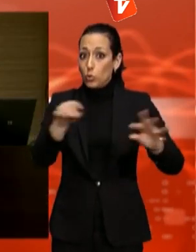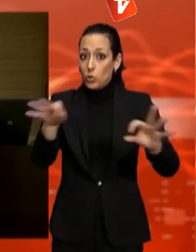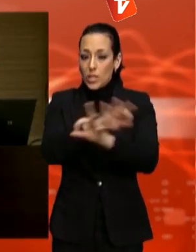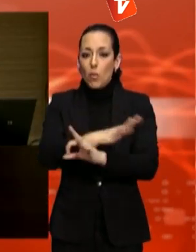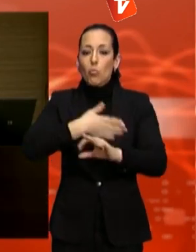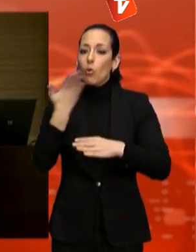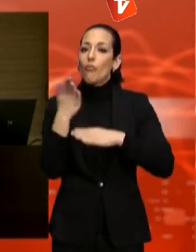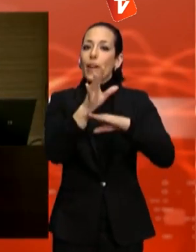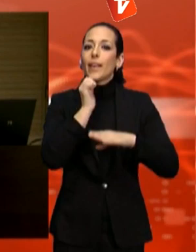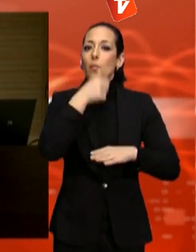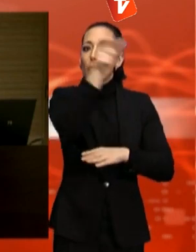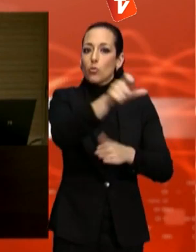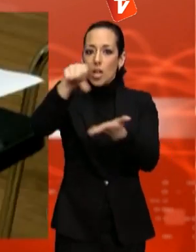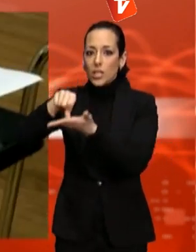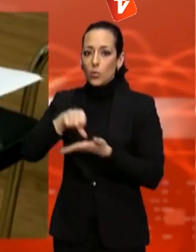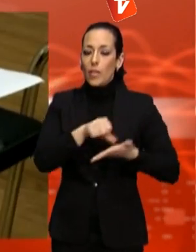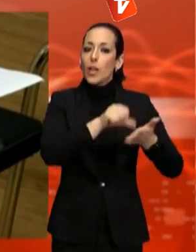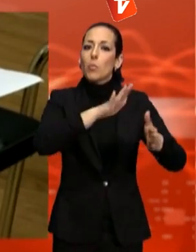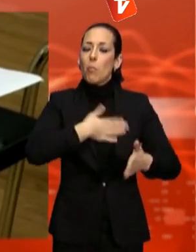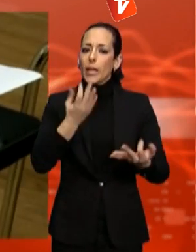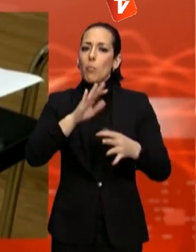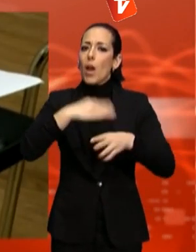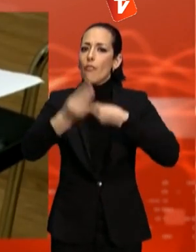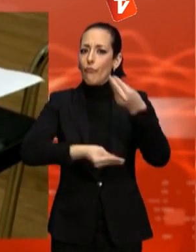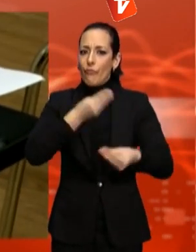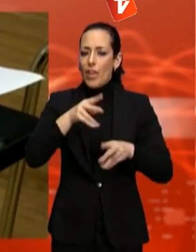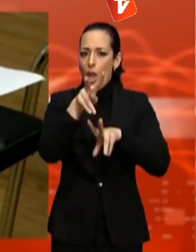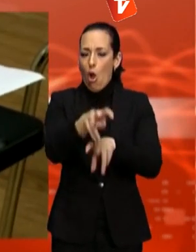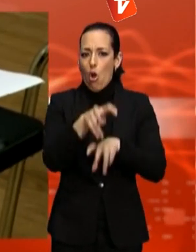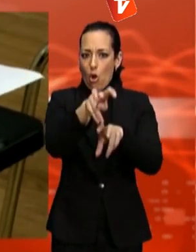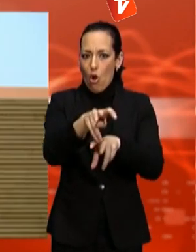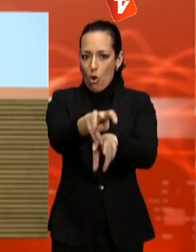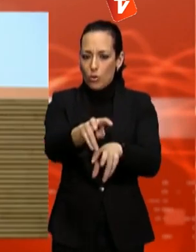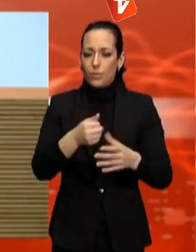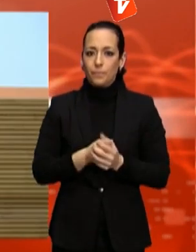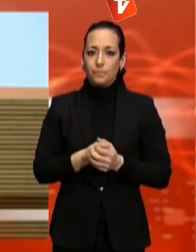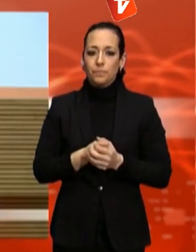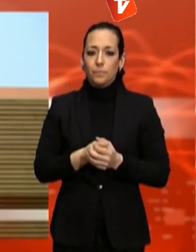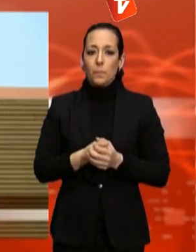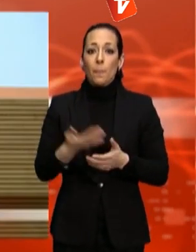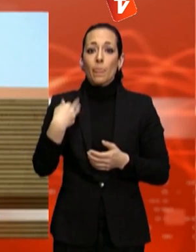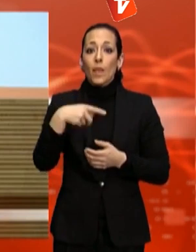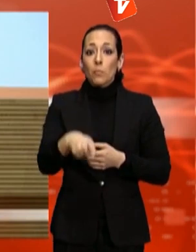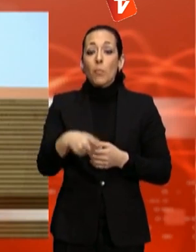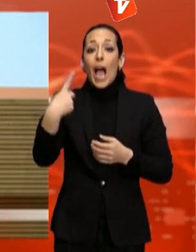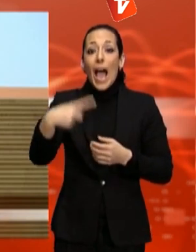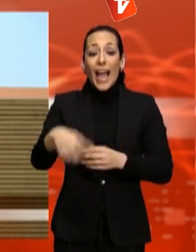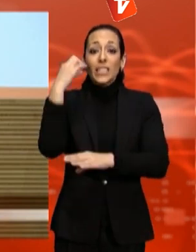aconseguir-ho han trobat una nova fórmula que s'anomena la cessió en custòdia urbana. La custòdia urbana